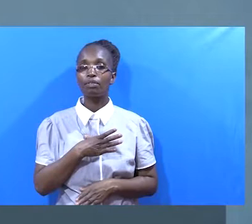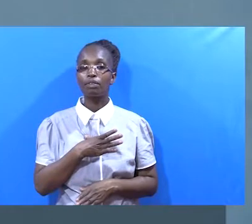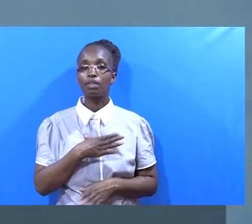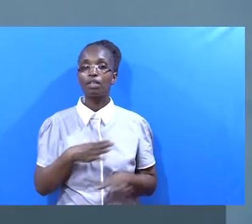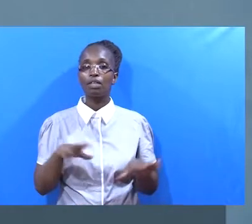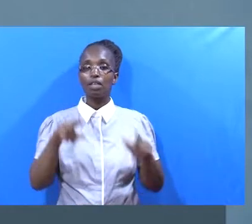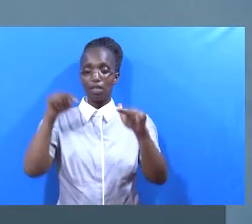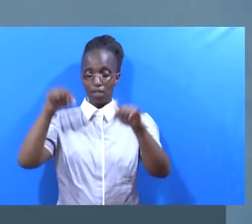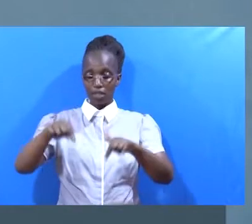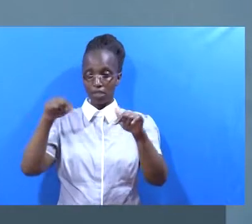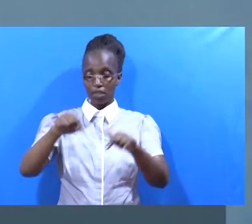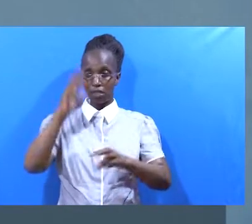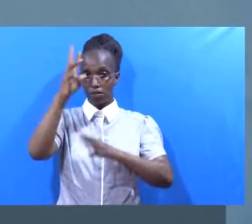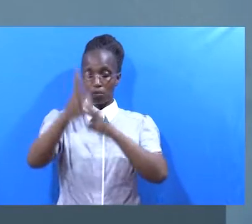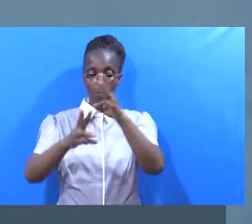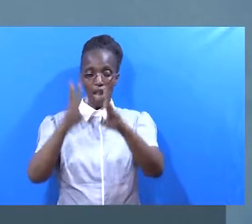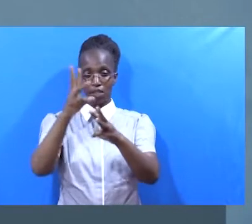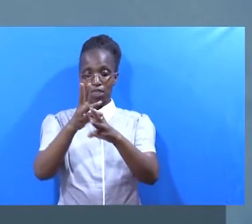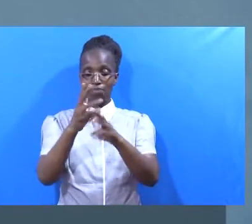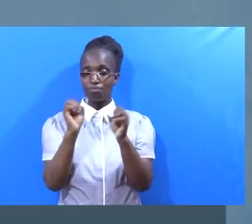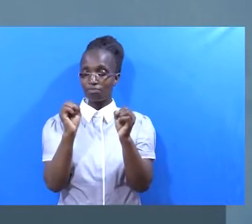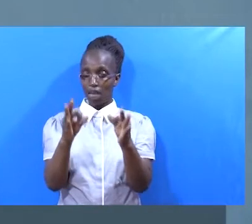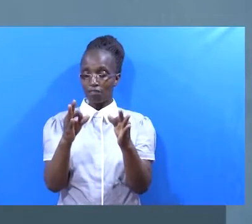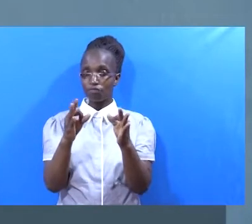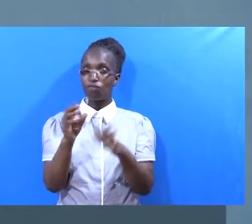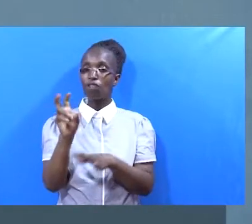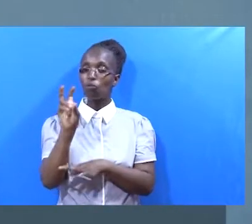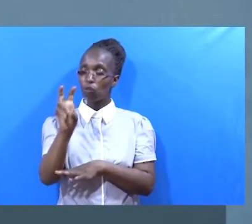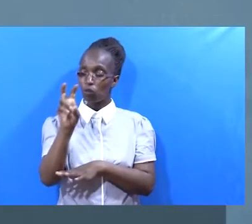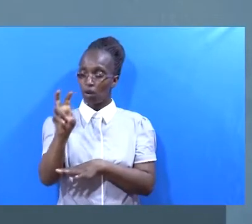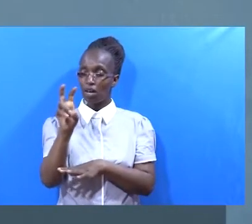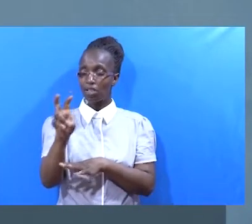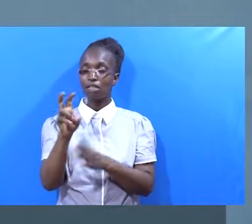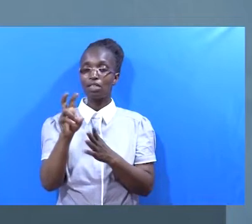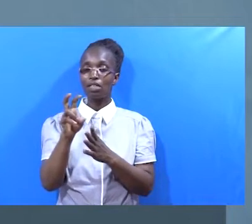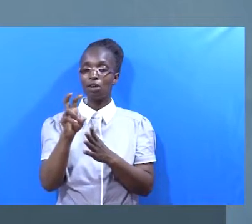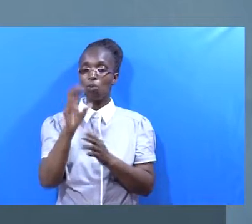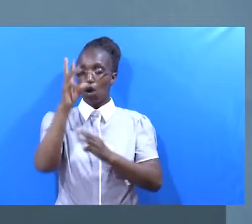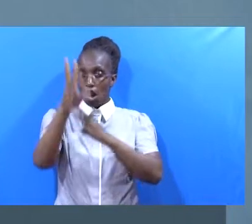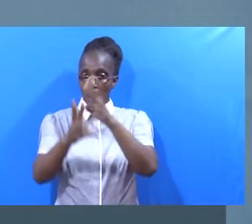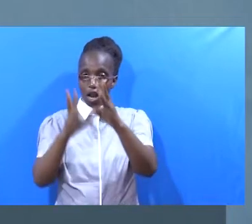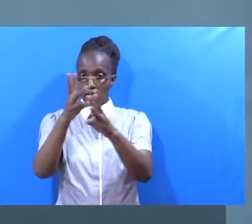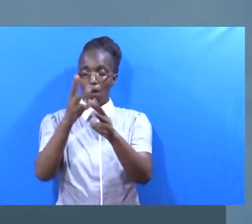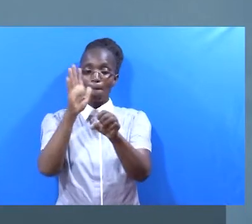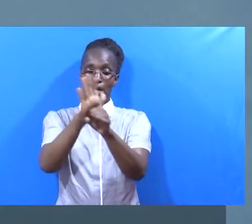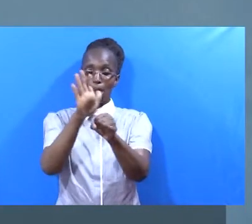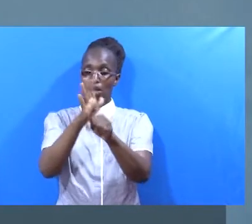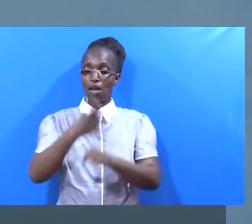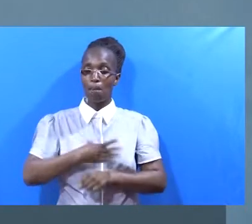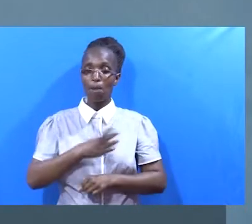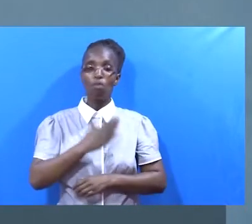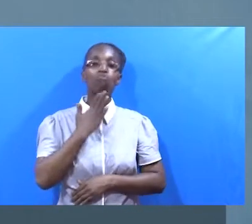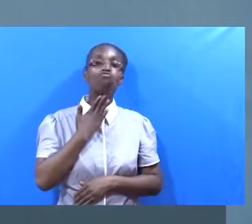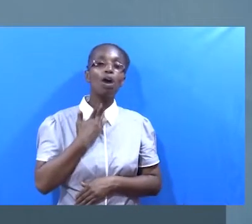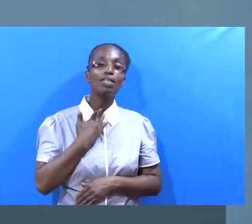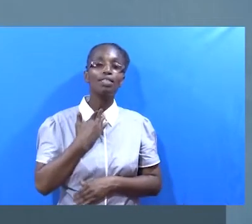Lakini Katika dunia hitu na moishi Tukiangalia katika Awufalume wa dunia hii Wengi